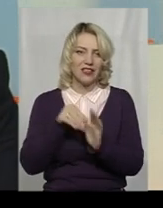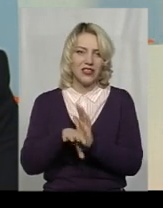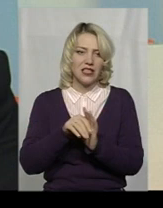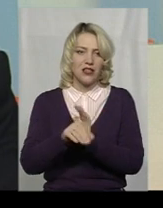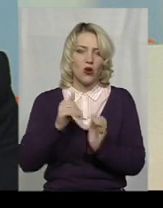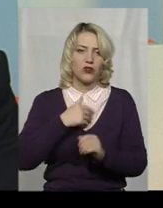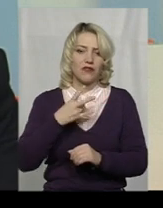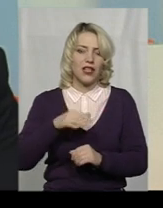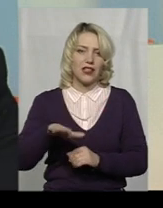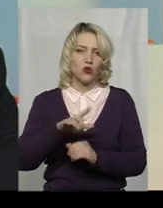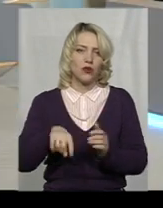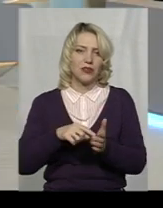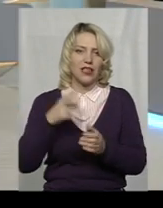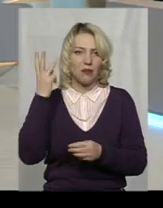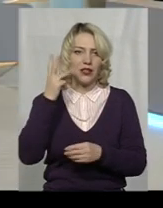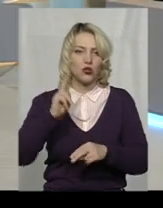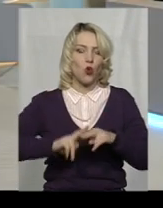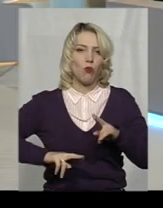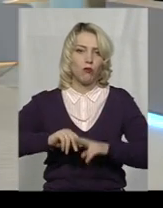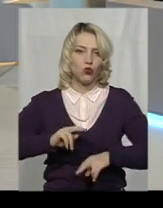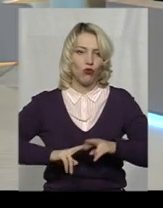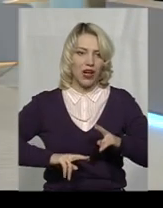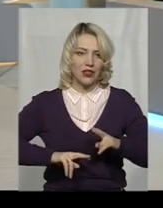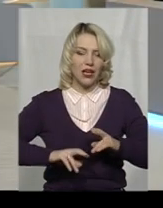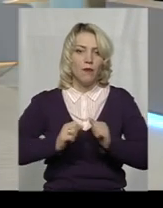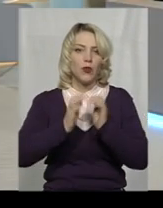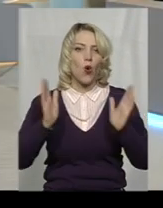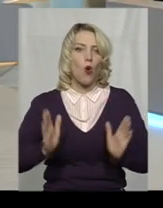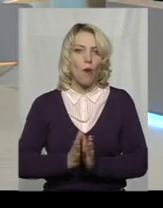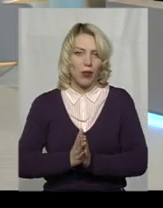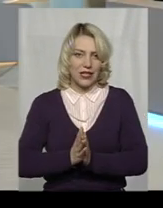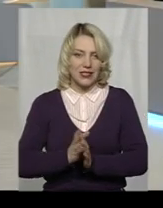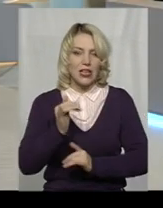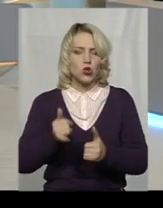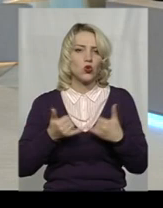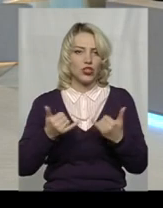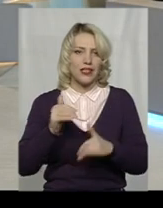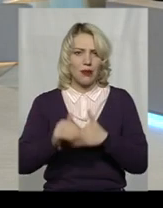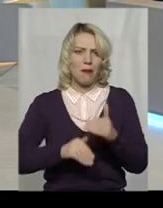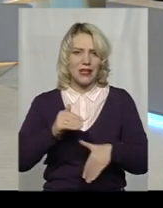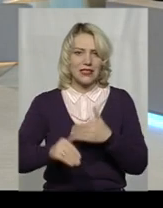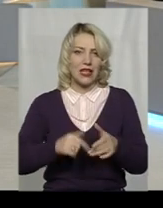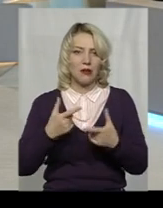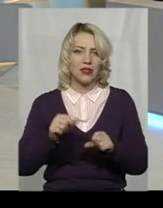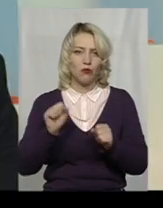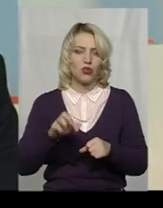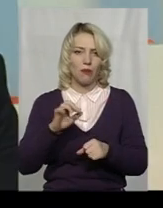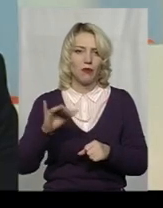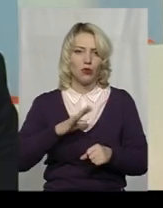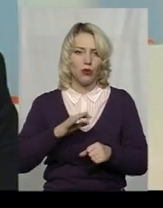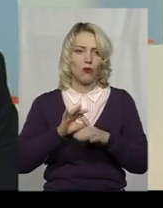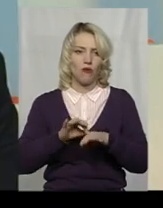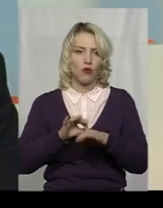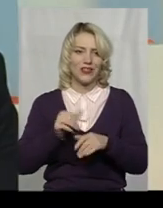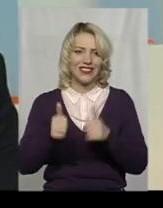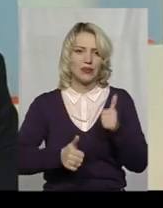території міста Хмельницького побудувати комплекс із сучасними басейнами, де можна би було проводити навіть